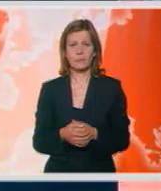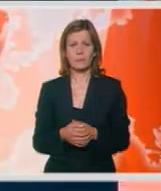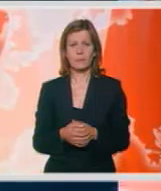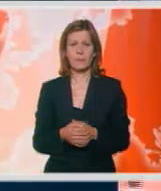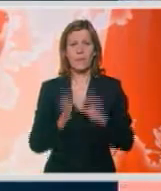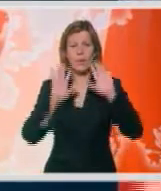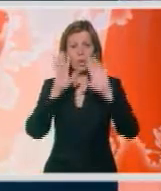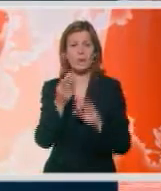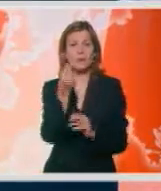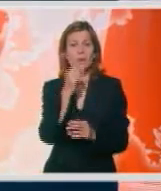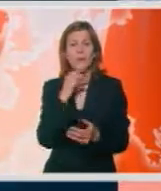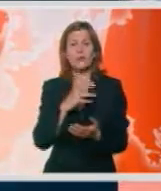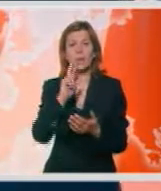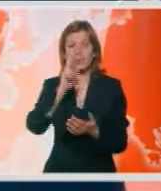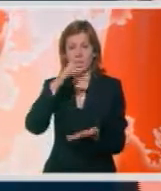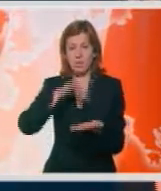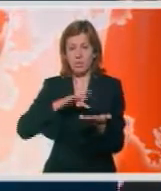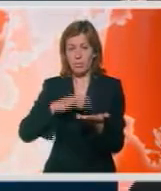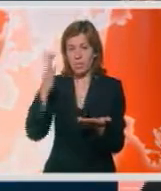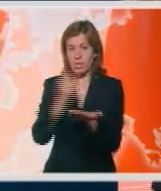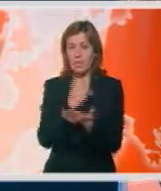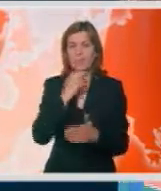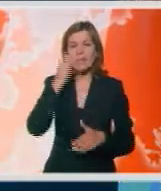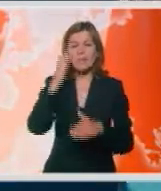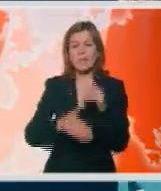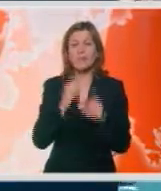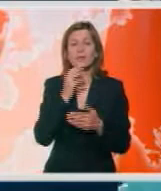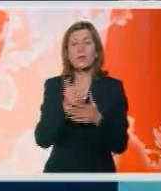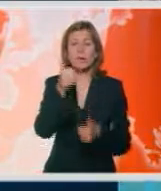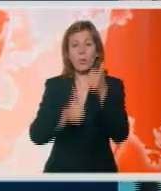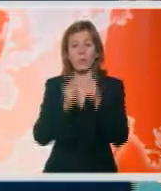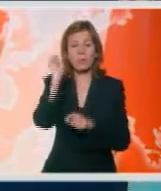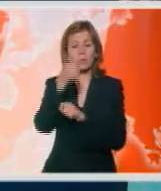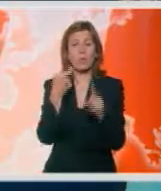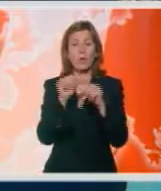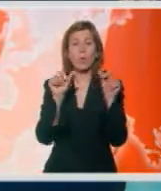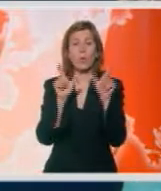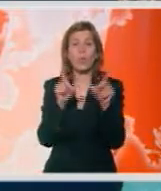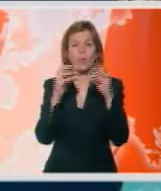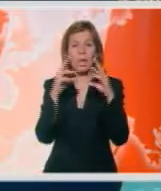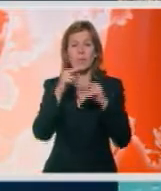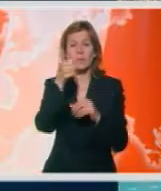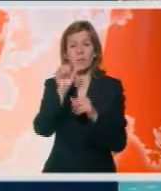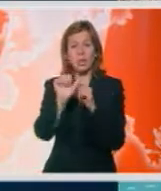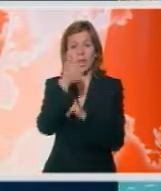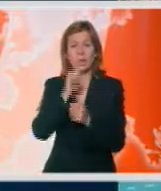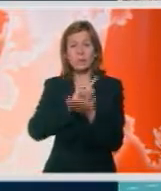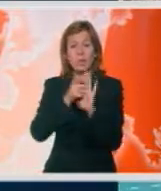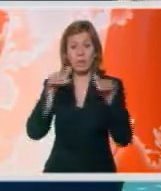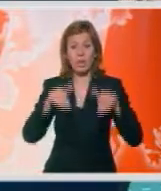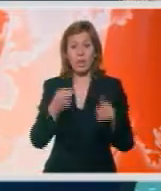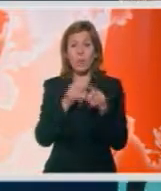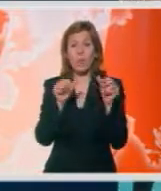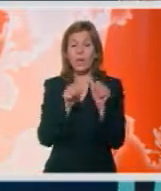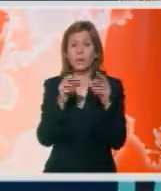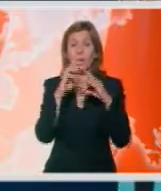Ove kaše Srbije osvojili su bronzanu medalju na završnom turniru Svetski lik je pobjedom nad kumom u pet setova posle 111 minuta igre. Kubance su dva